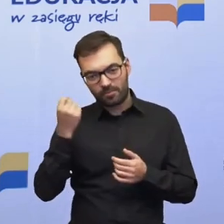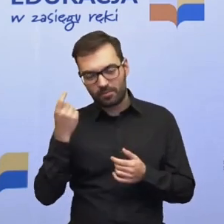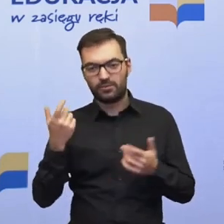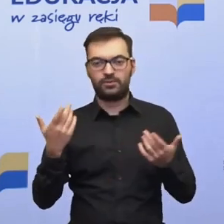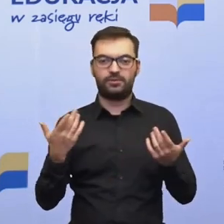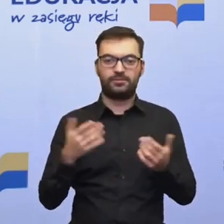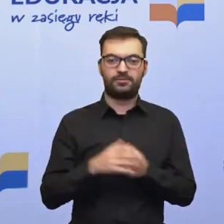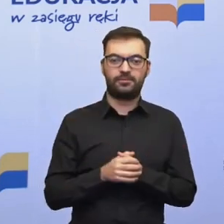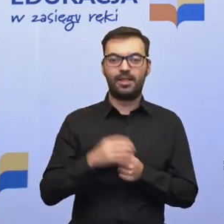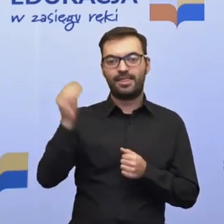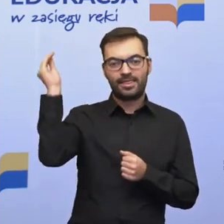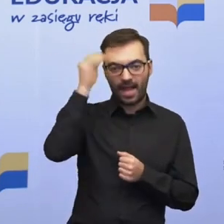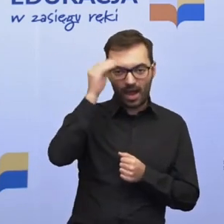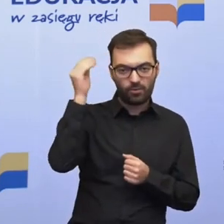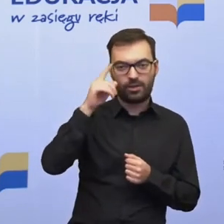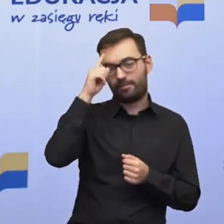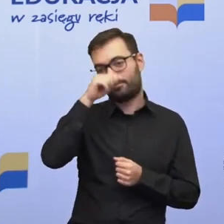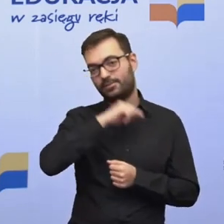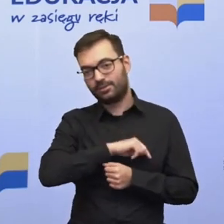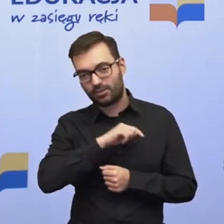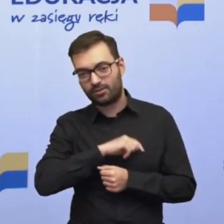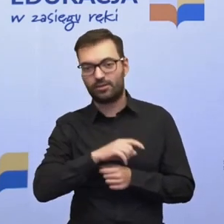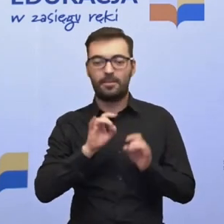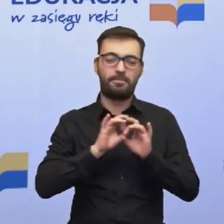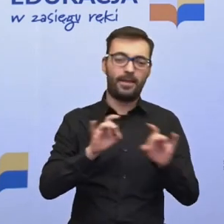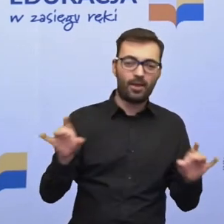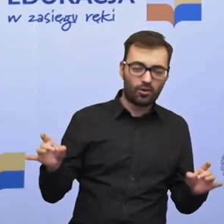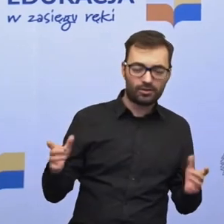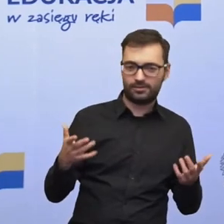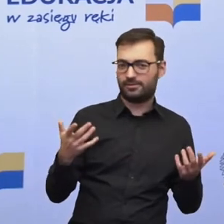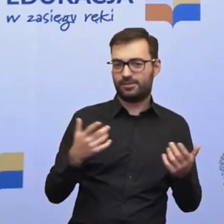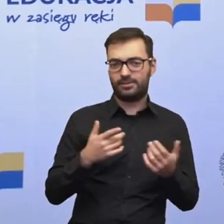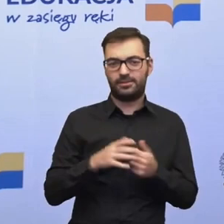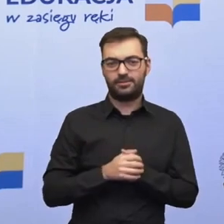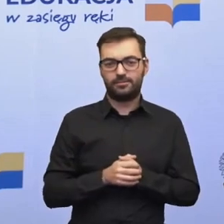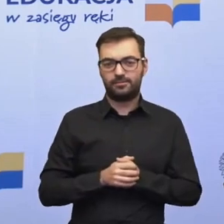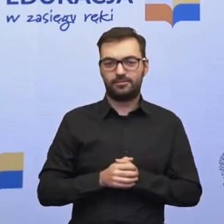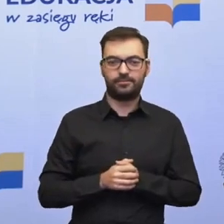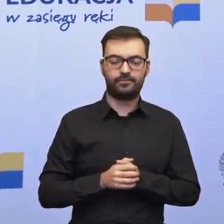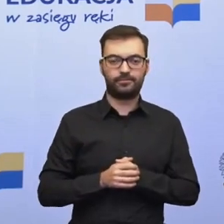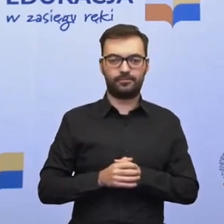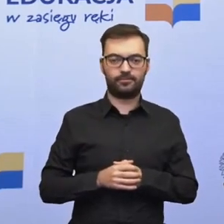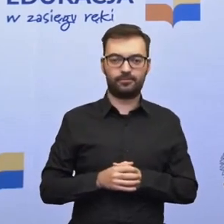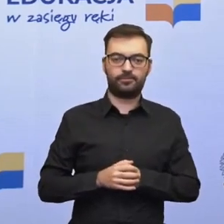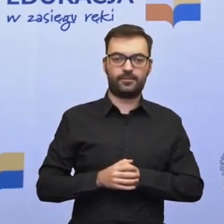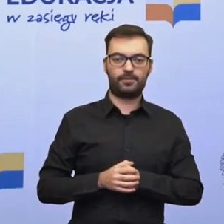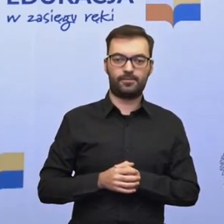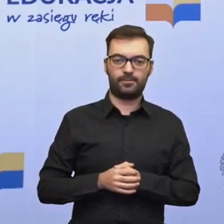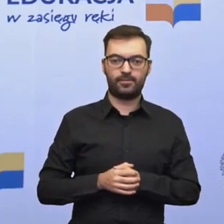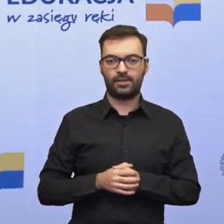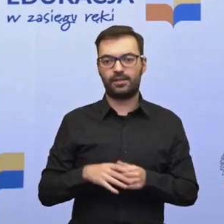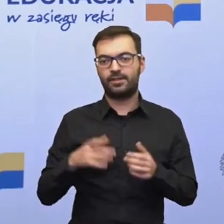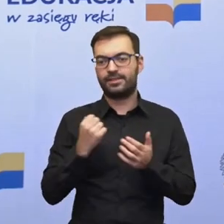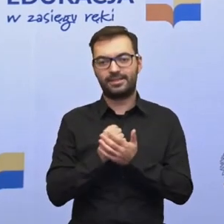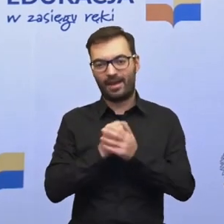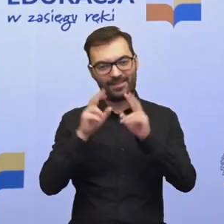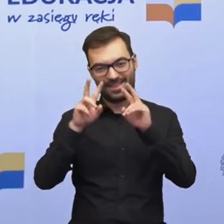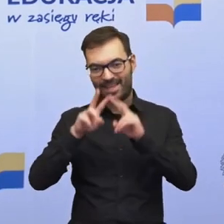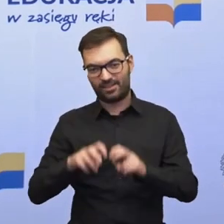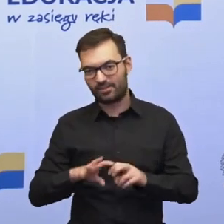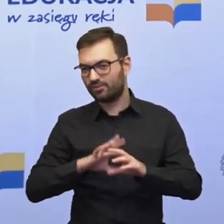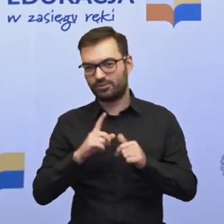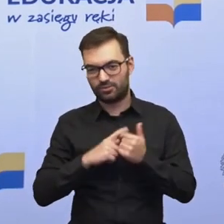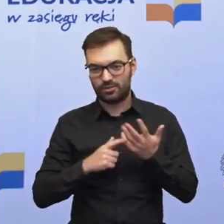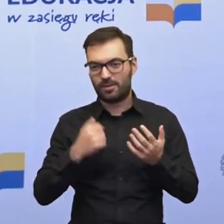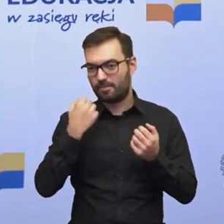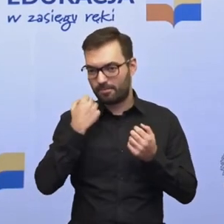bo i nauka, i psychologia, i pedagogika, i pewne sprawy diagnostyczne idą